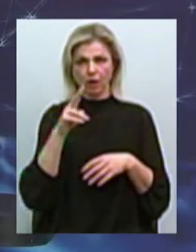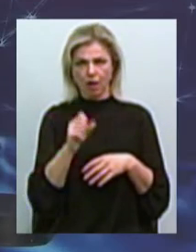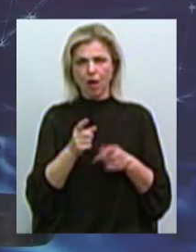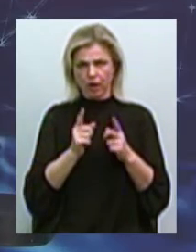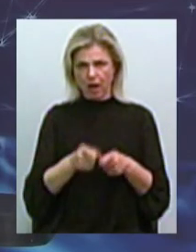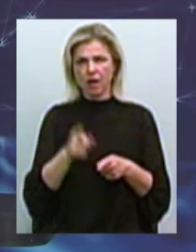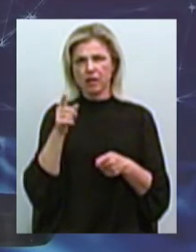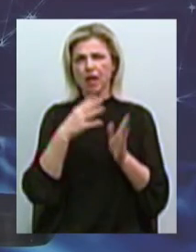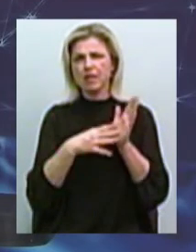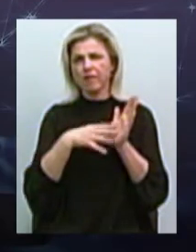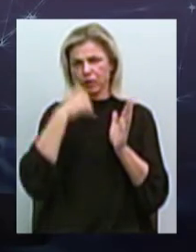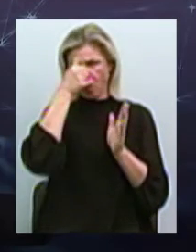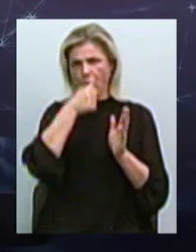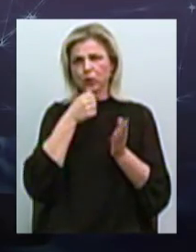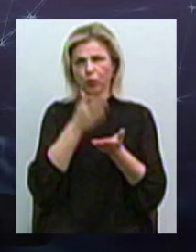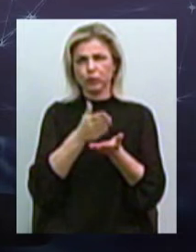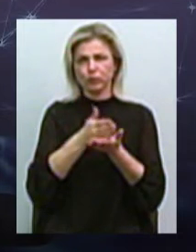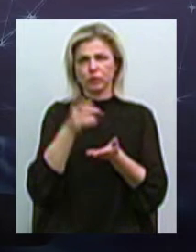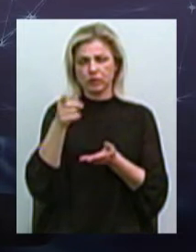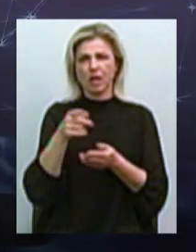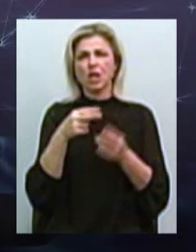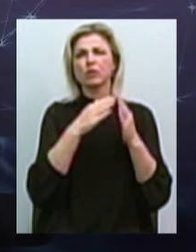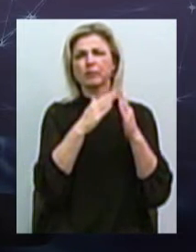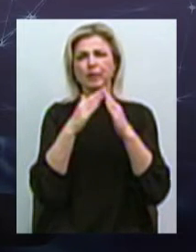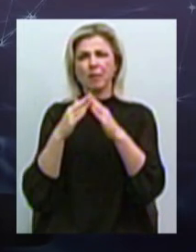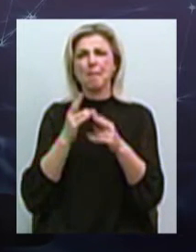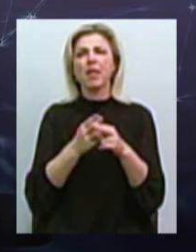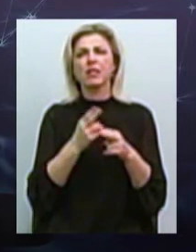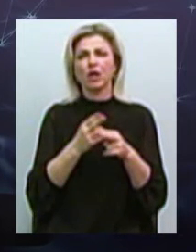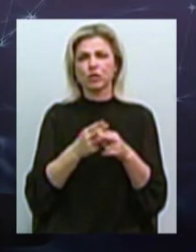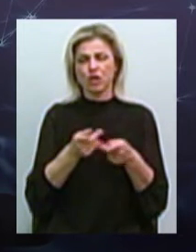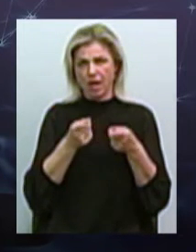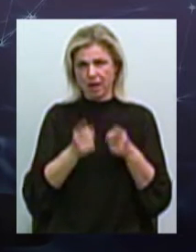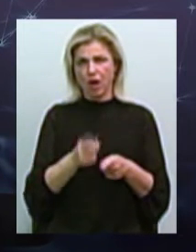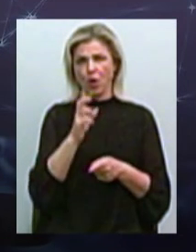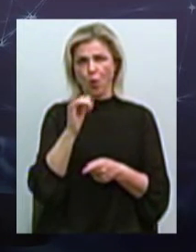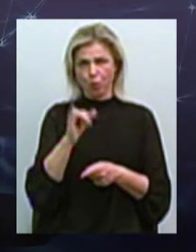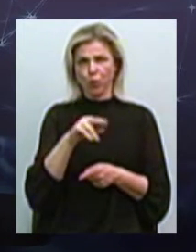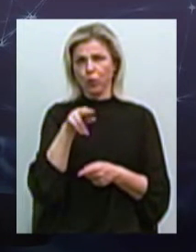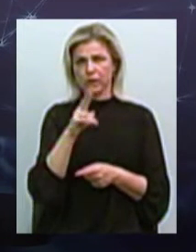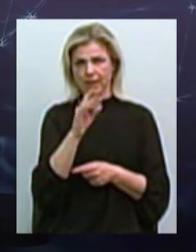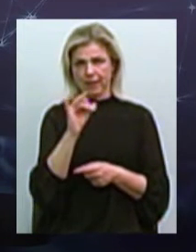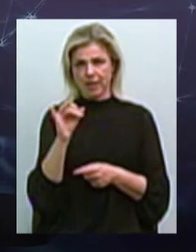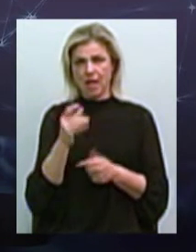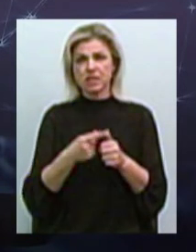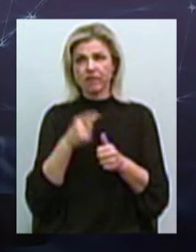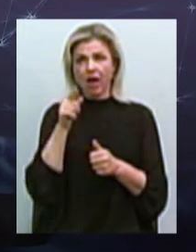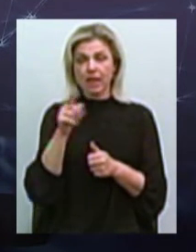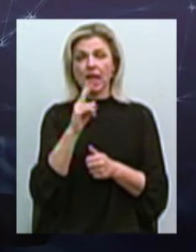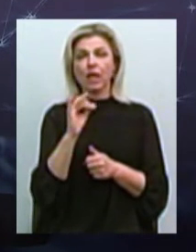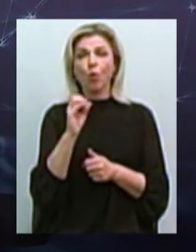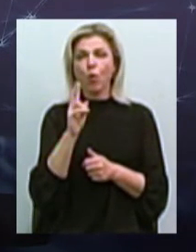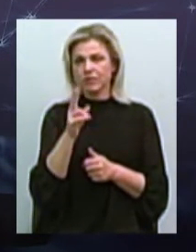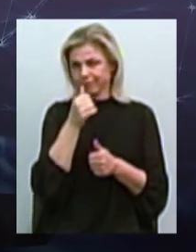годів существує. Там стояли реально якісь металлическі, ну, реально будки. То є їх навіть кіосками назвати не був, якісь такі